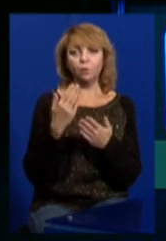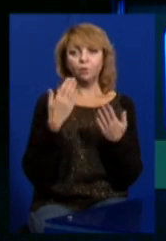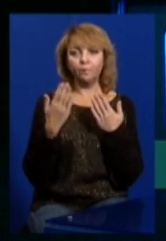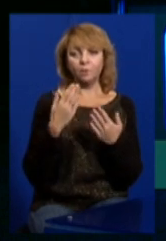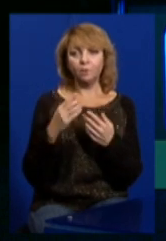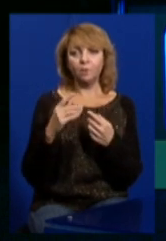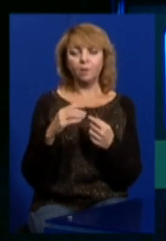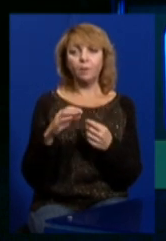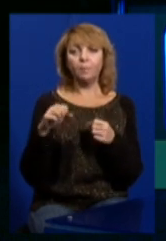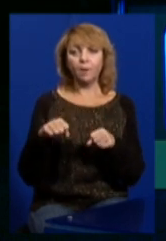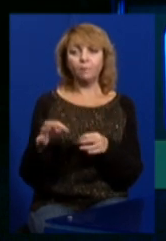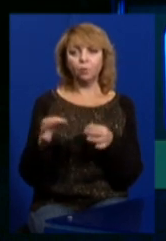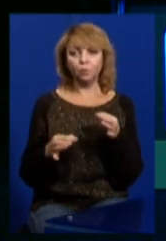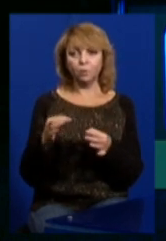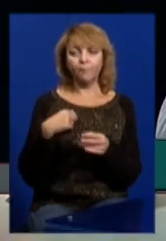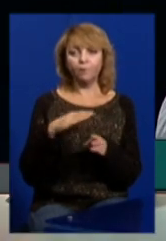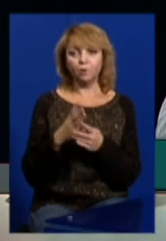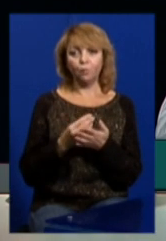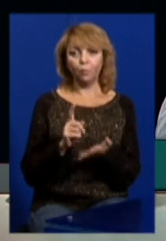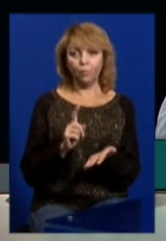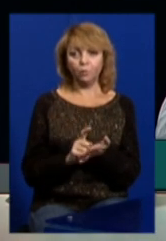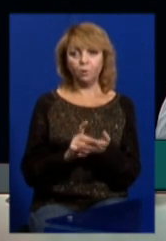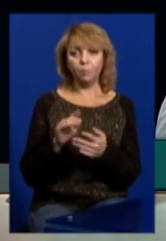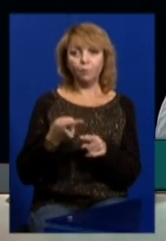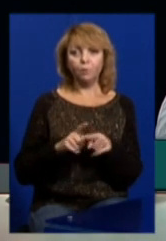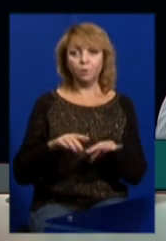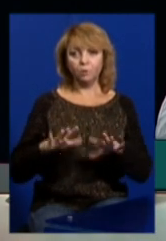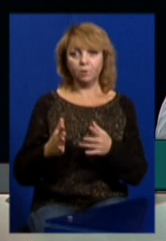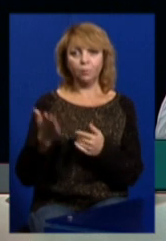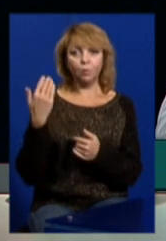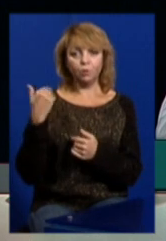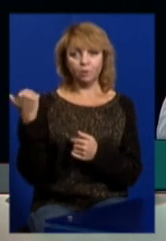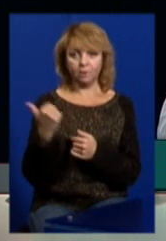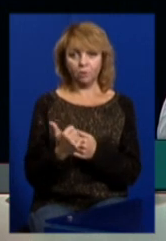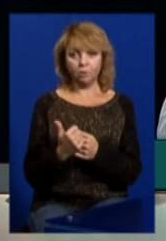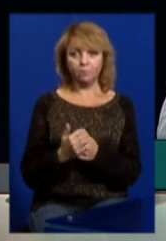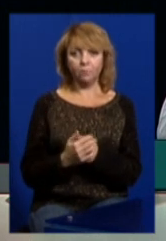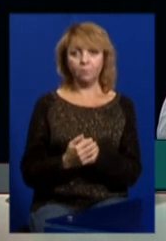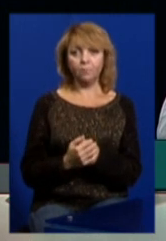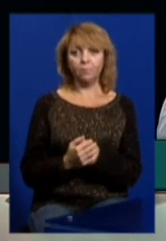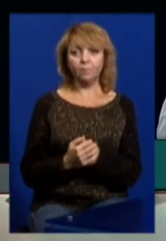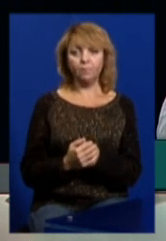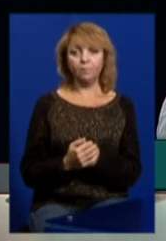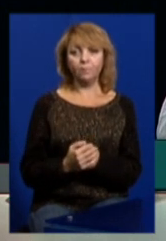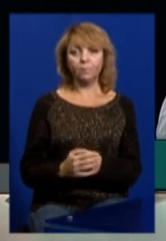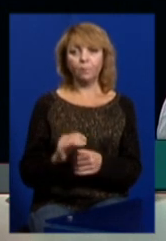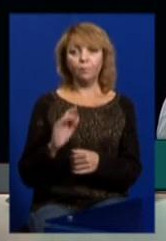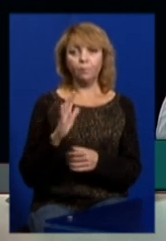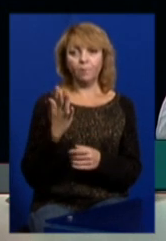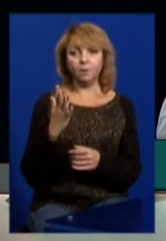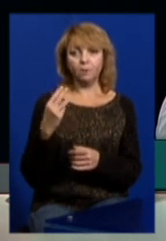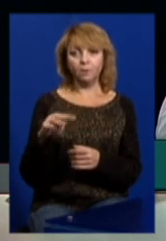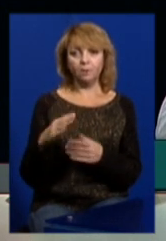виконав свій обов'язок. І потім, оце сталося минулого тижня, о 5